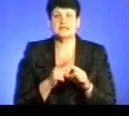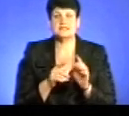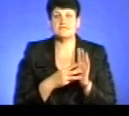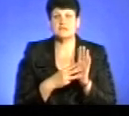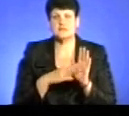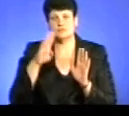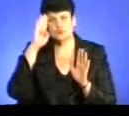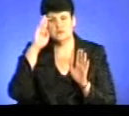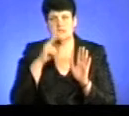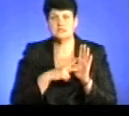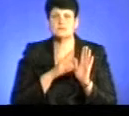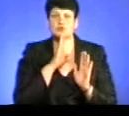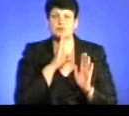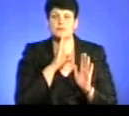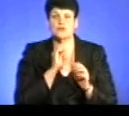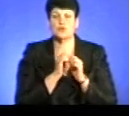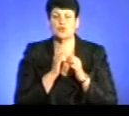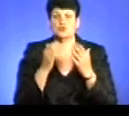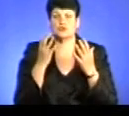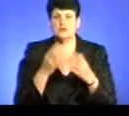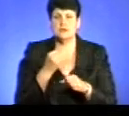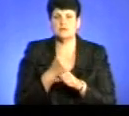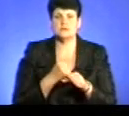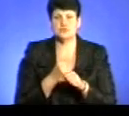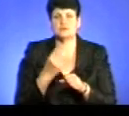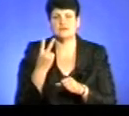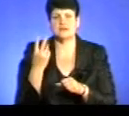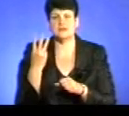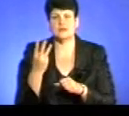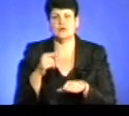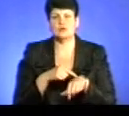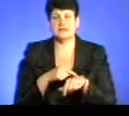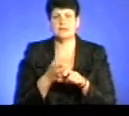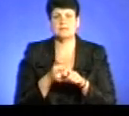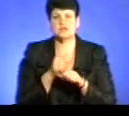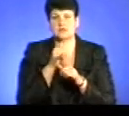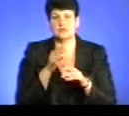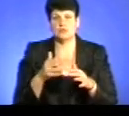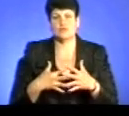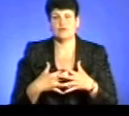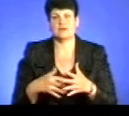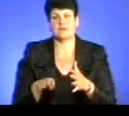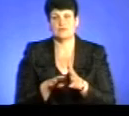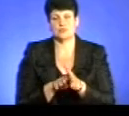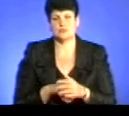чоловіків і сім жінок. Щодня Оксана Савенко трудиться по дві-три години. Більше не можна, бо у декретній відпустці.